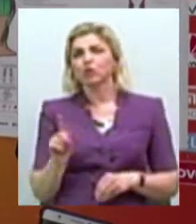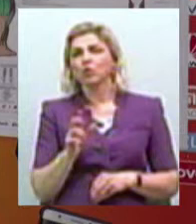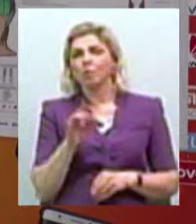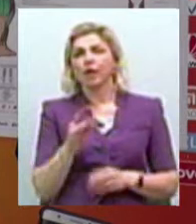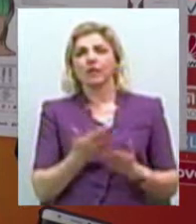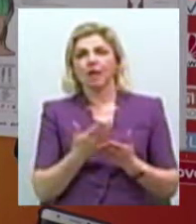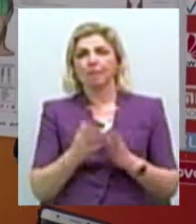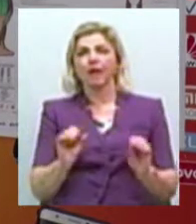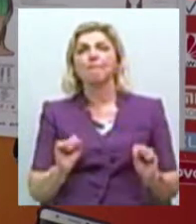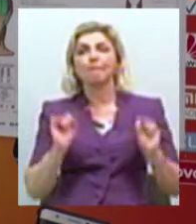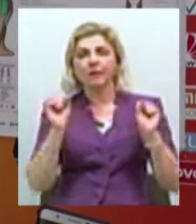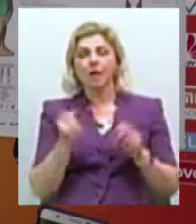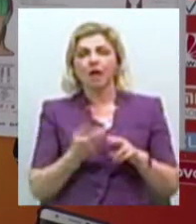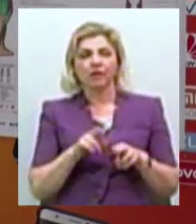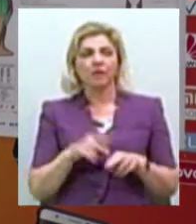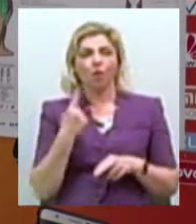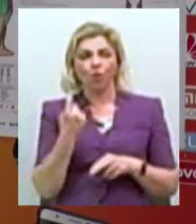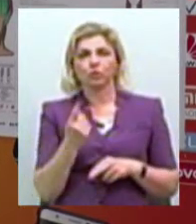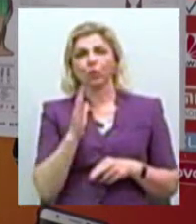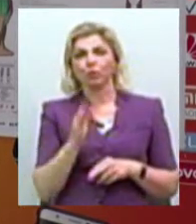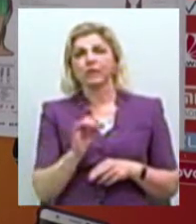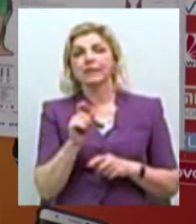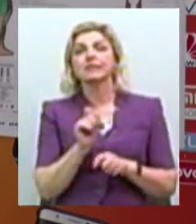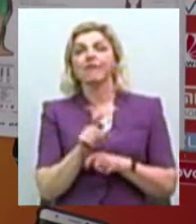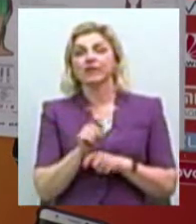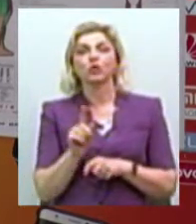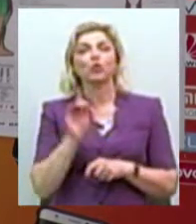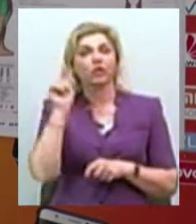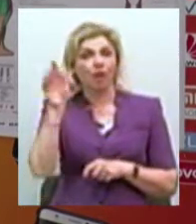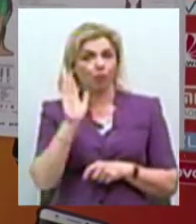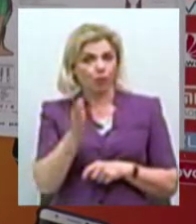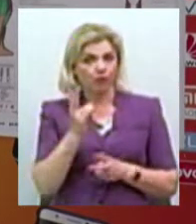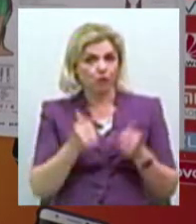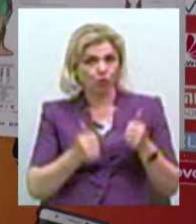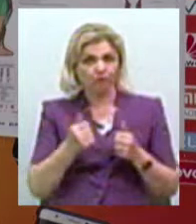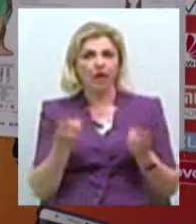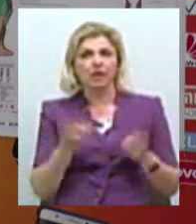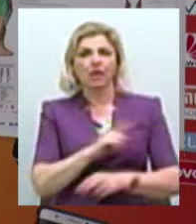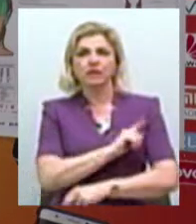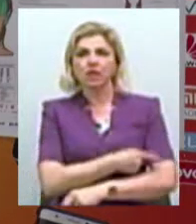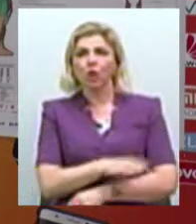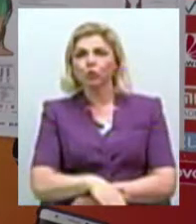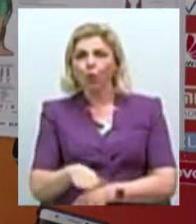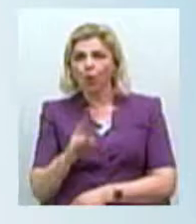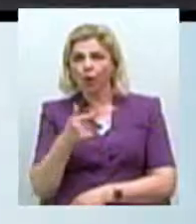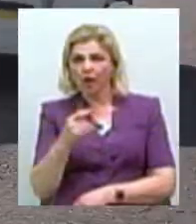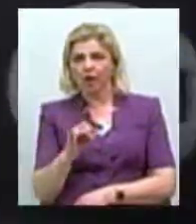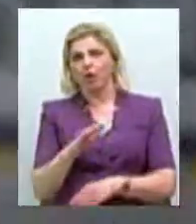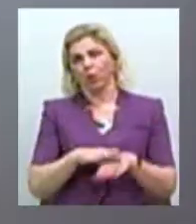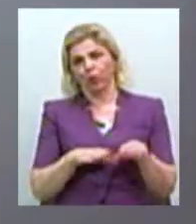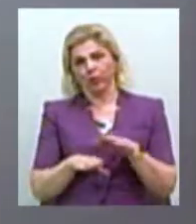підняти той самий привус, це буде з завдань, які там будуть, потрібні сильні ноги, сильний торс, сильні руки.